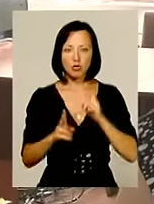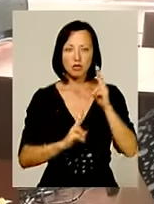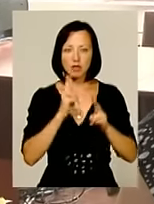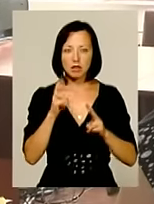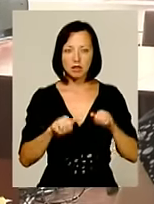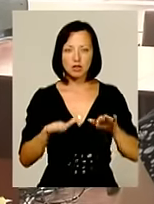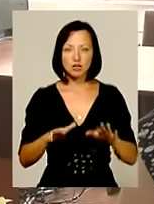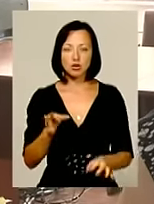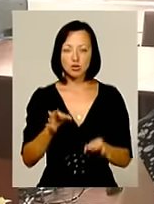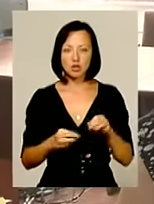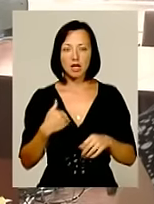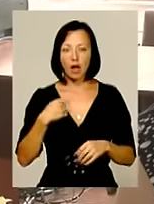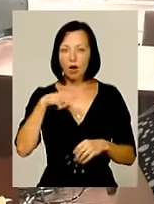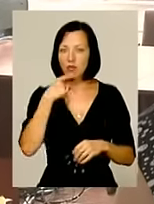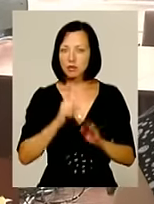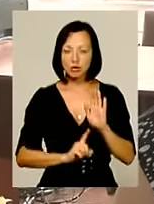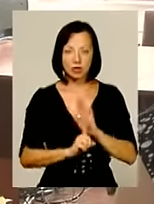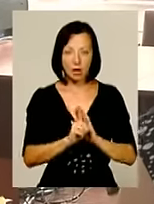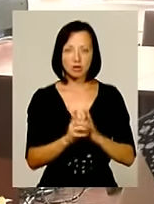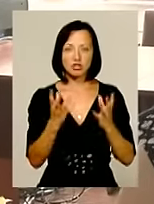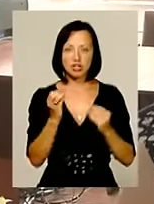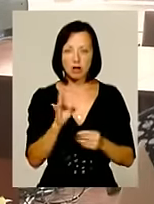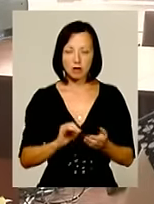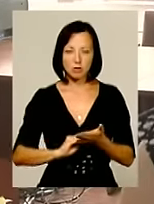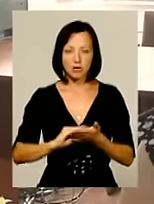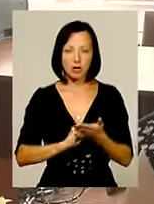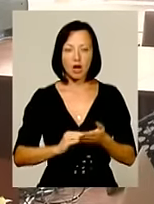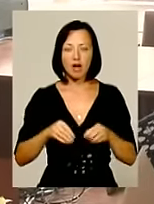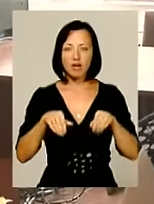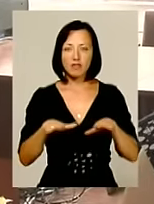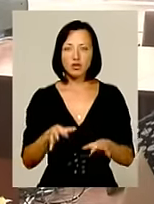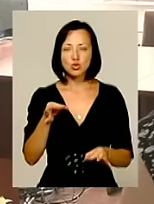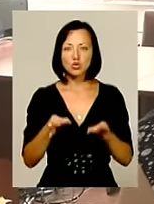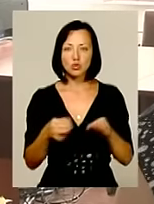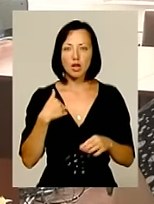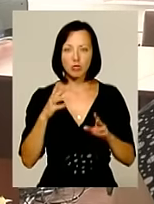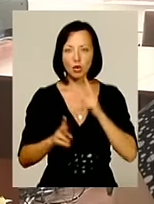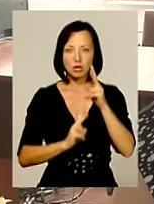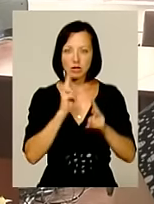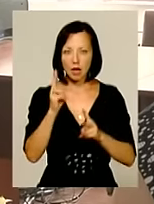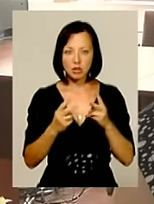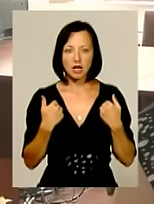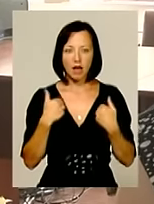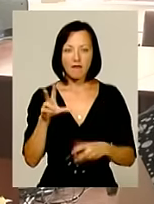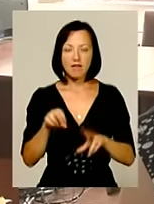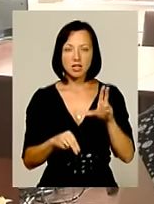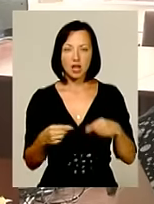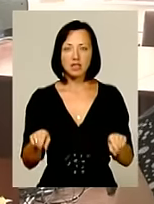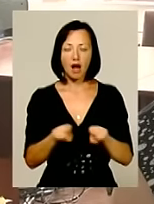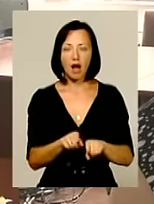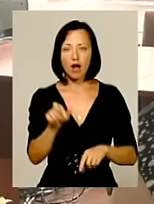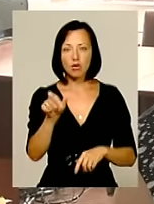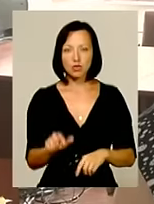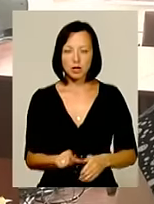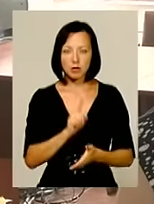суду, я говорила це з самого початку і говорю ще раз, що вирок суду я буду оскаржувати. То, що я вважаю, що така людина